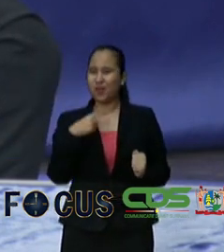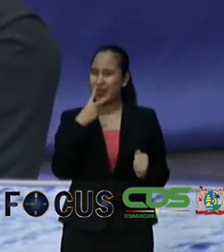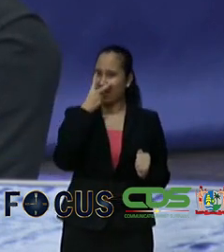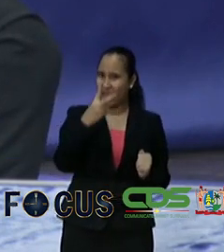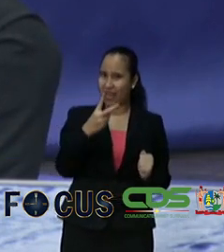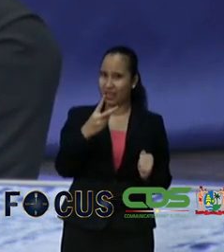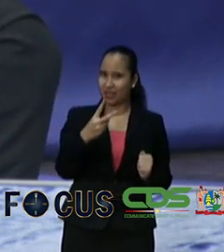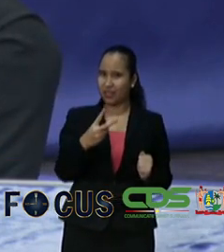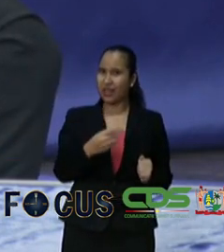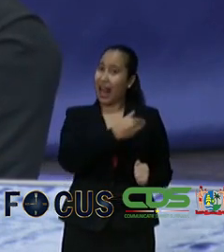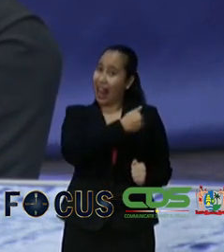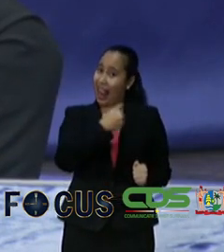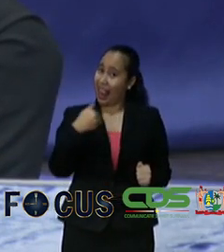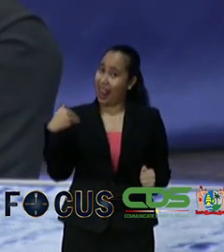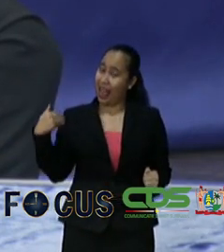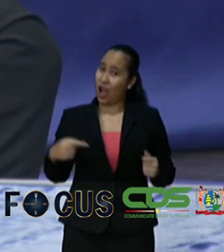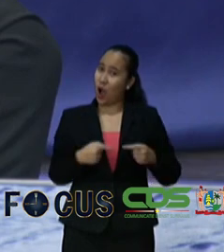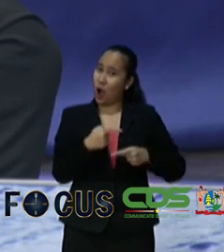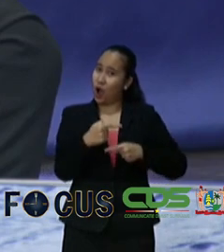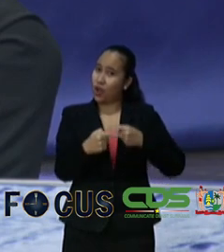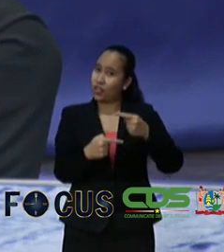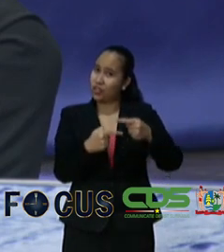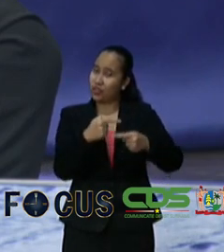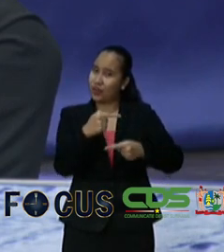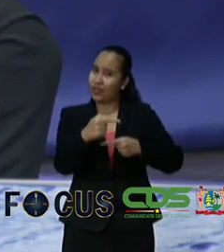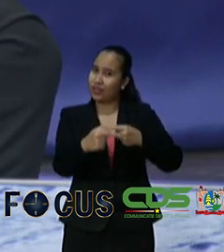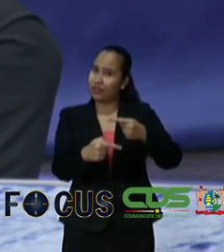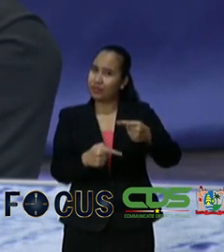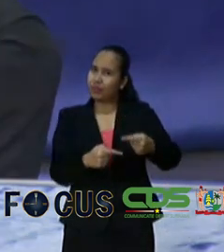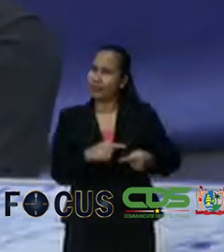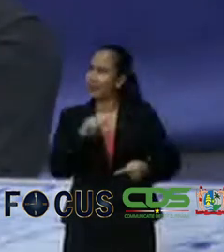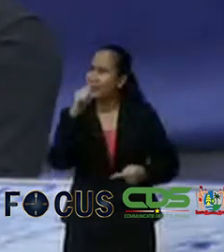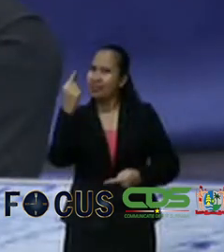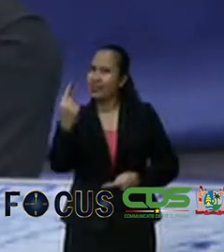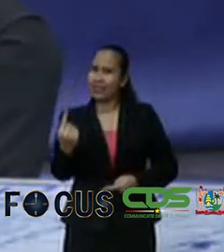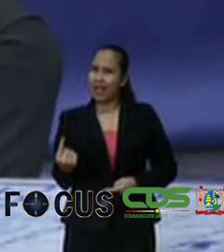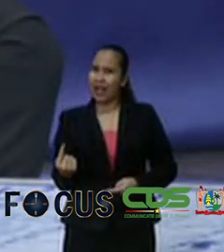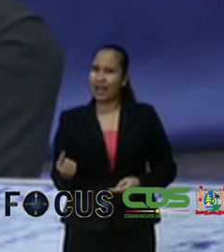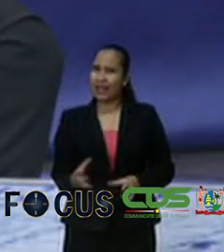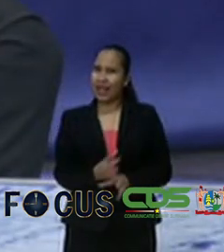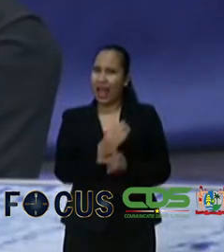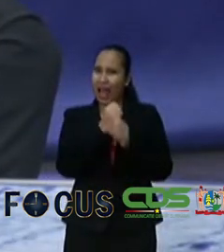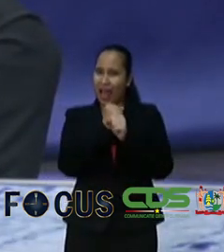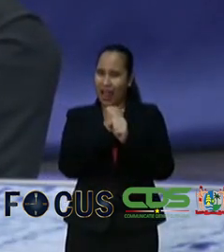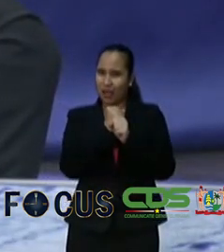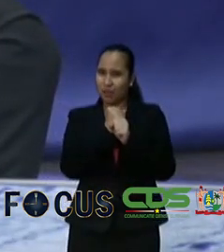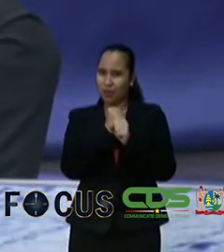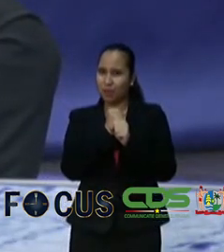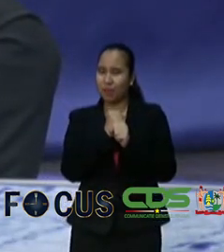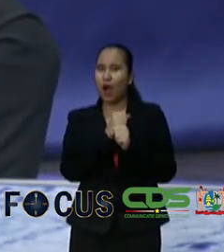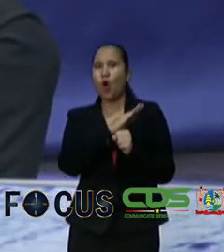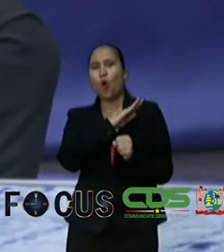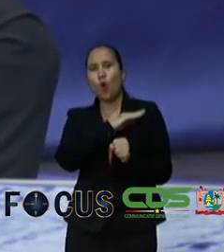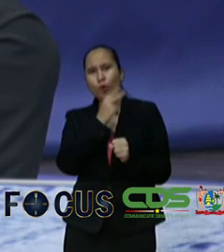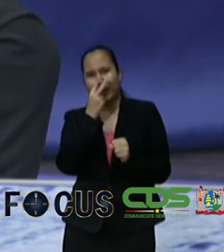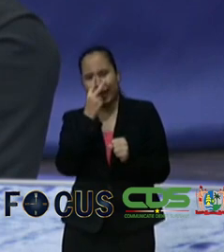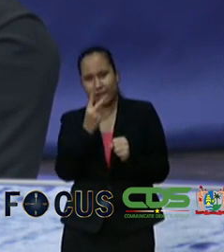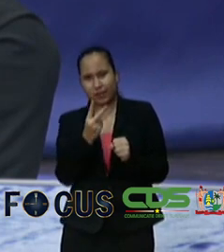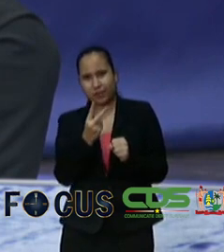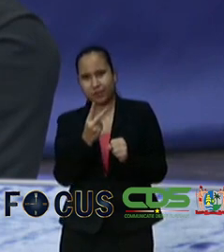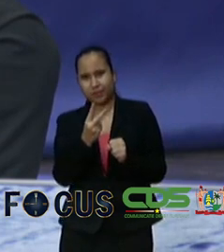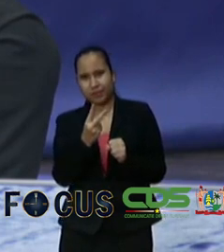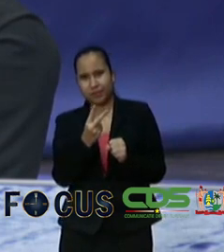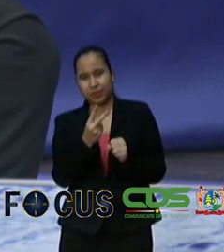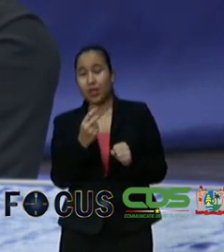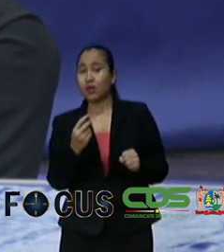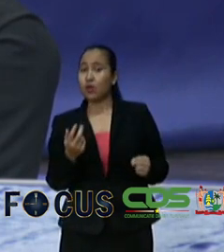een duurzame ontwikkeling een duurzame ontwikkeling in de zin van dat wij niet alleen helpen in het materiële en immateriële maar dat we ook kijken van wat wij kunnen